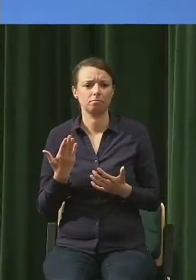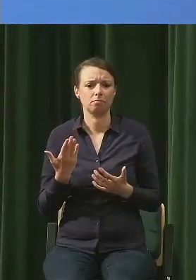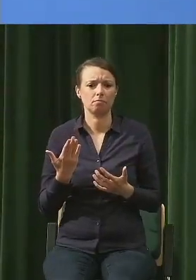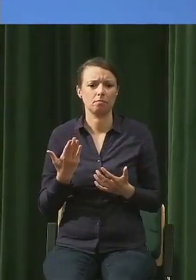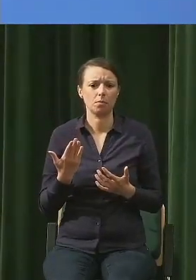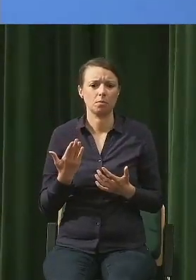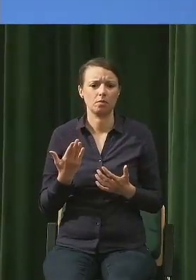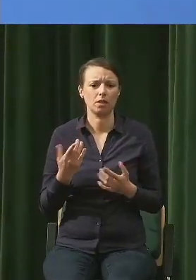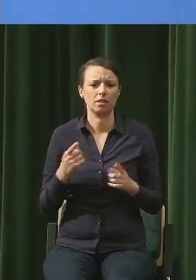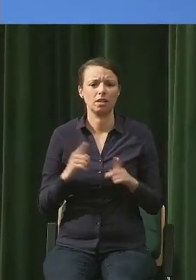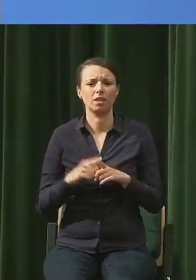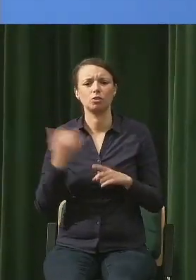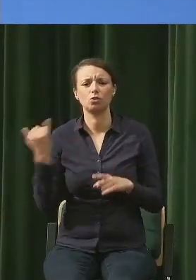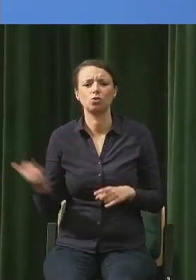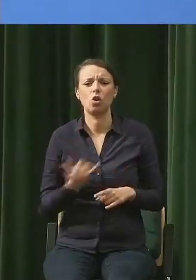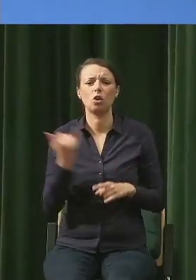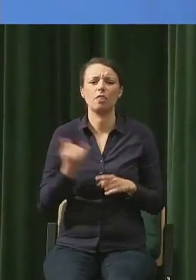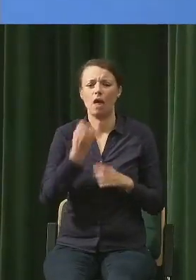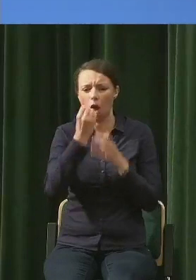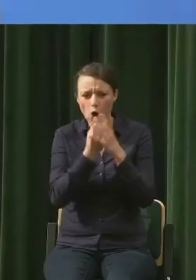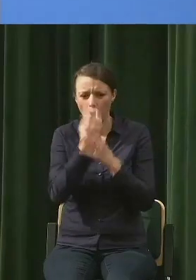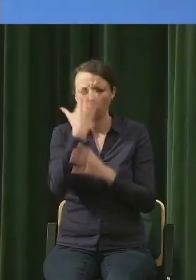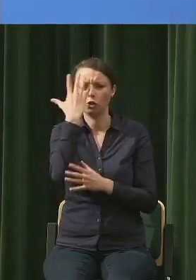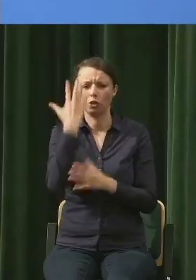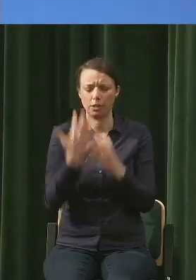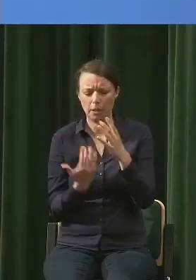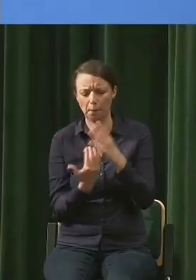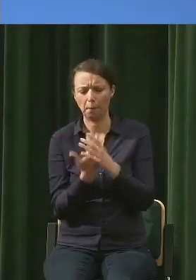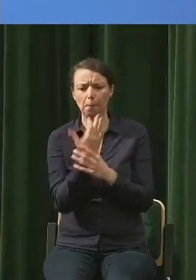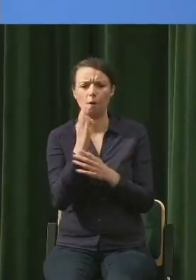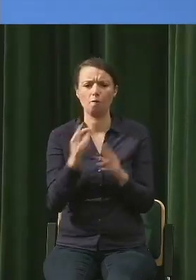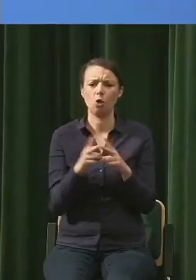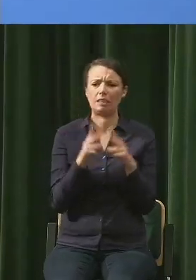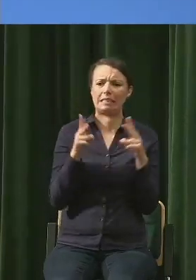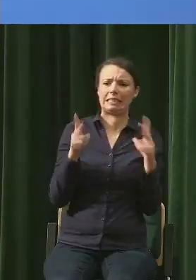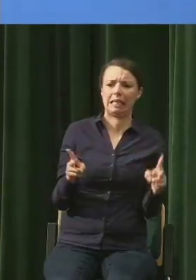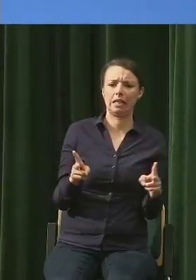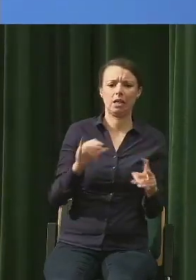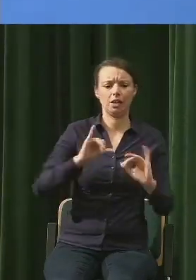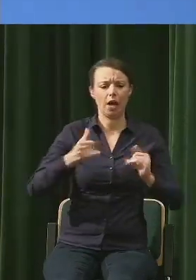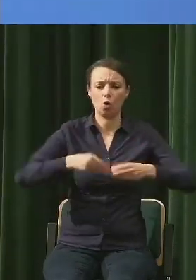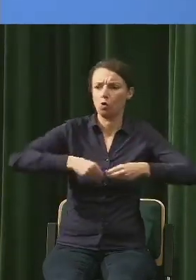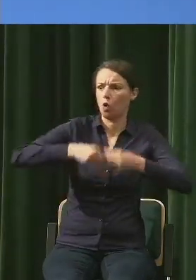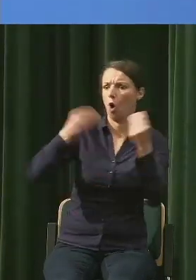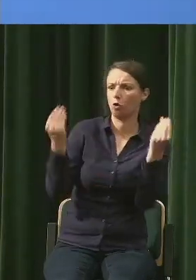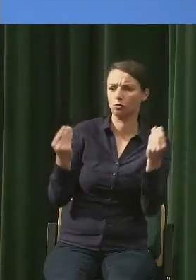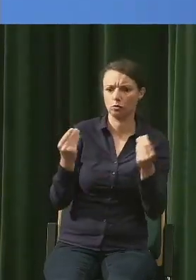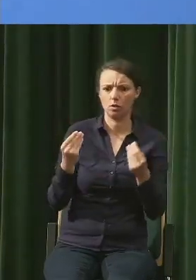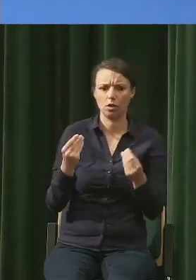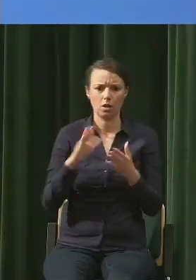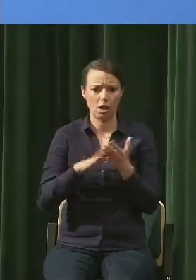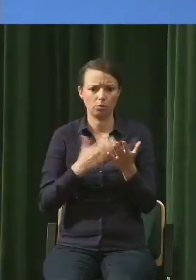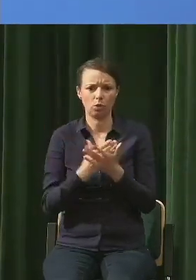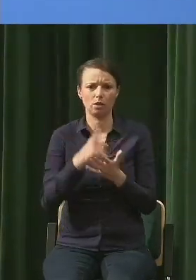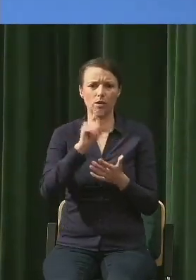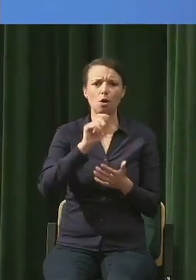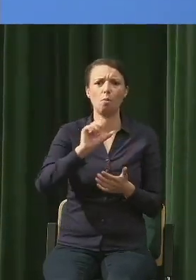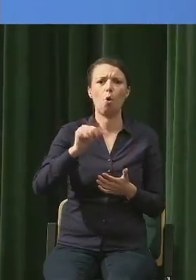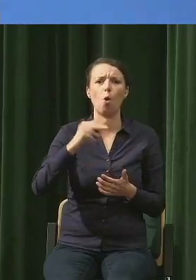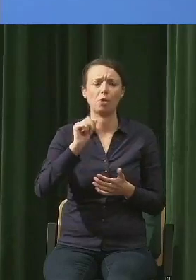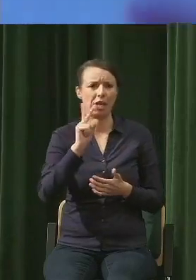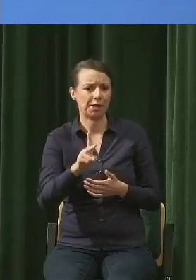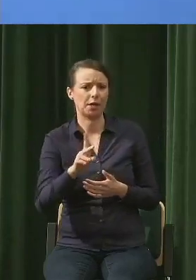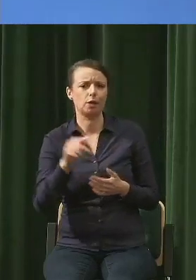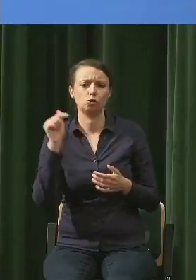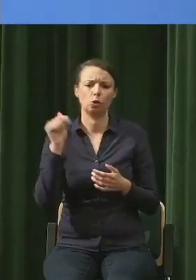cykle rozwojowe roślin. Dzieci uczą się cyklu rozwojowego płonnika. To jest taki